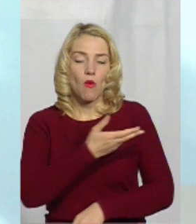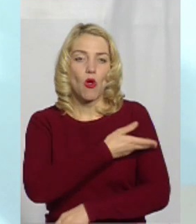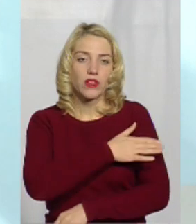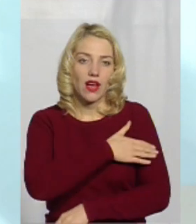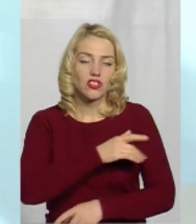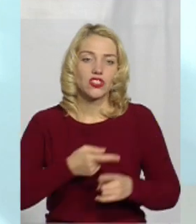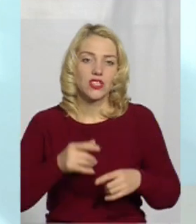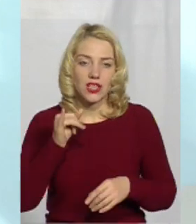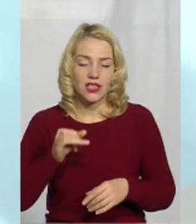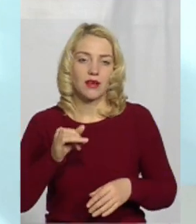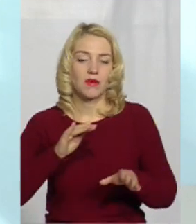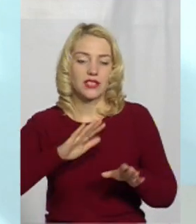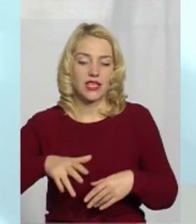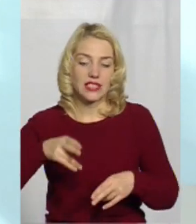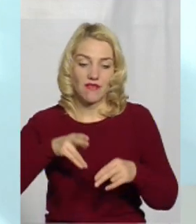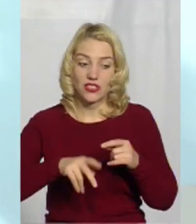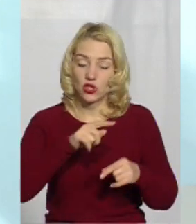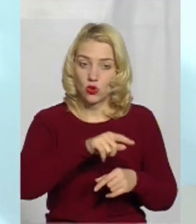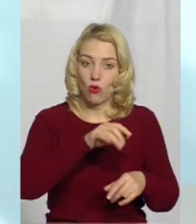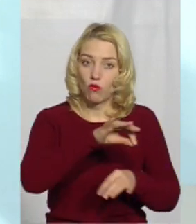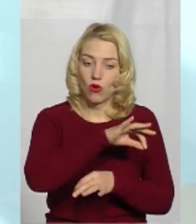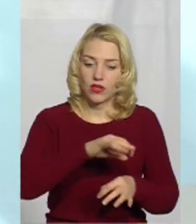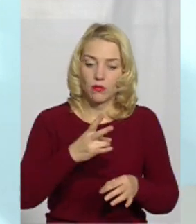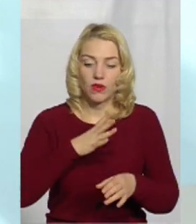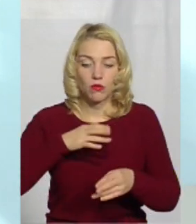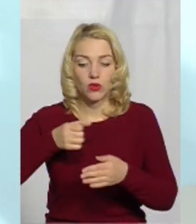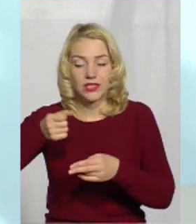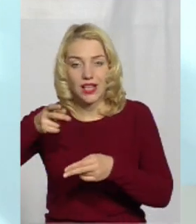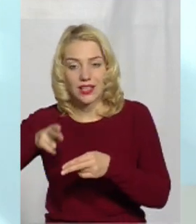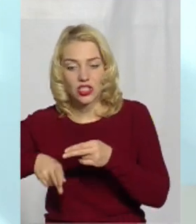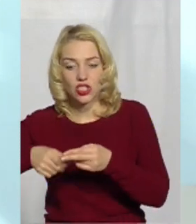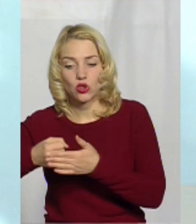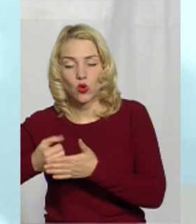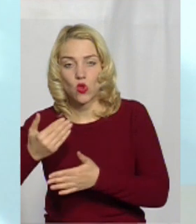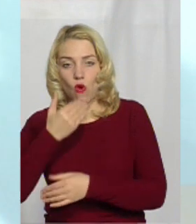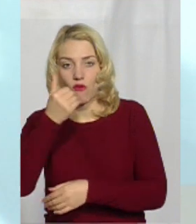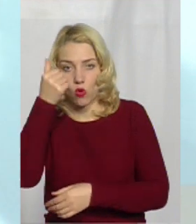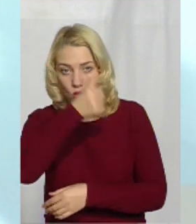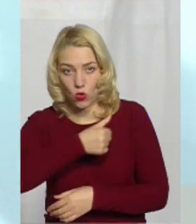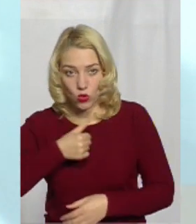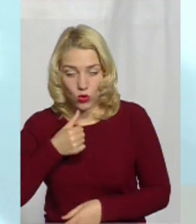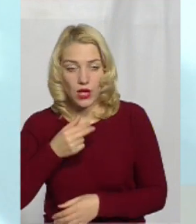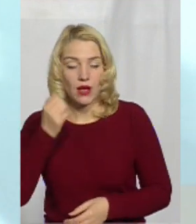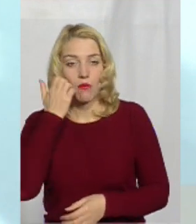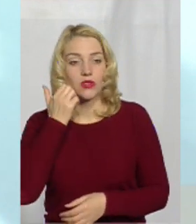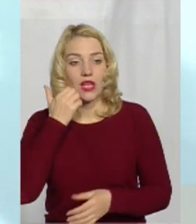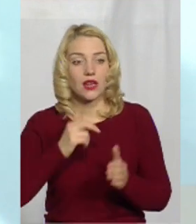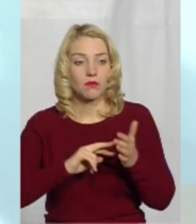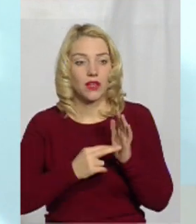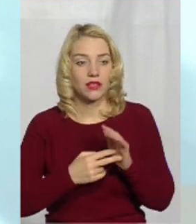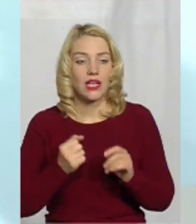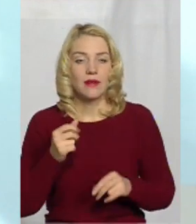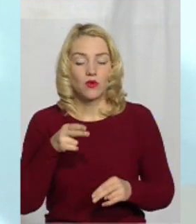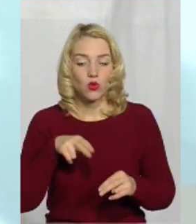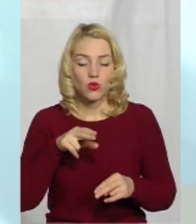завершення цього пілотного проєкту, він мав би завершитись до Нового року, так по старих планах. До